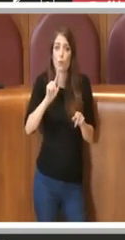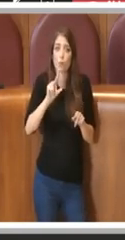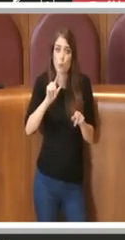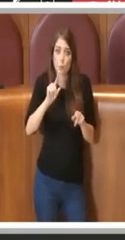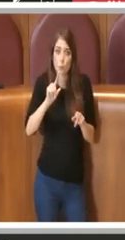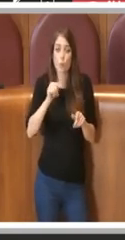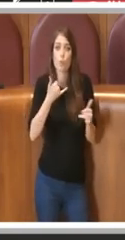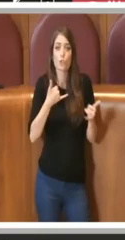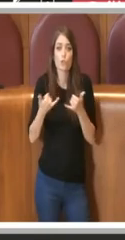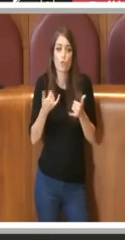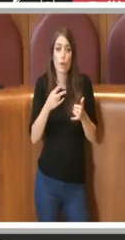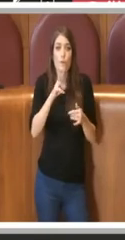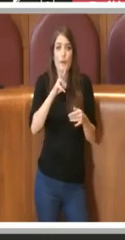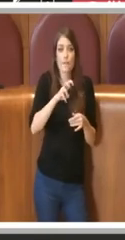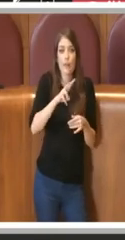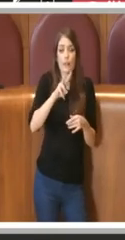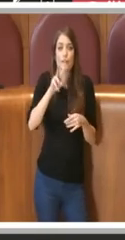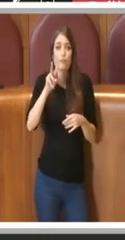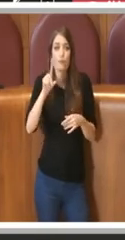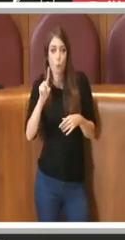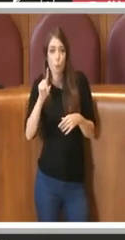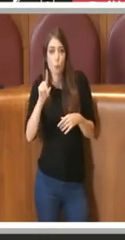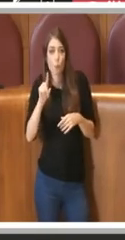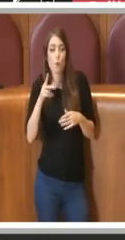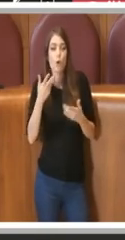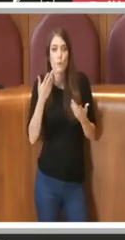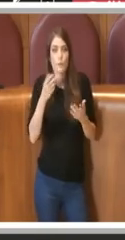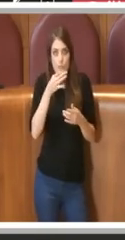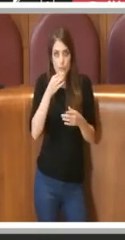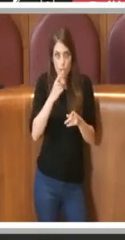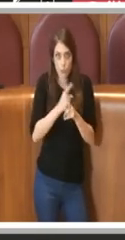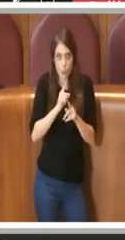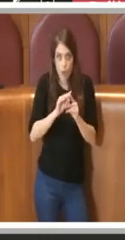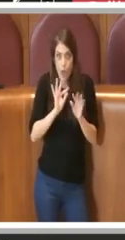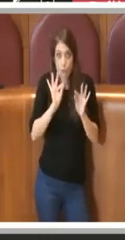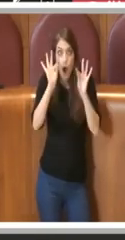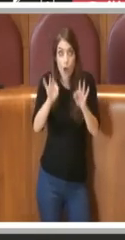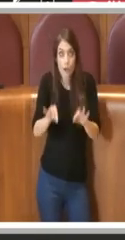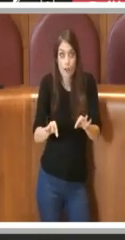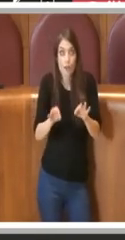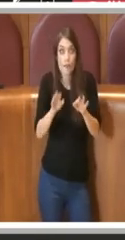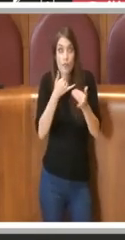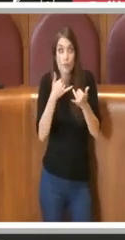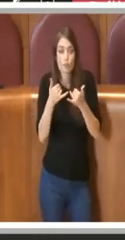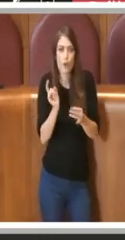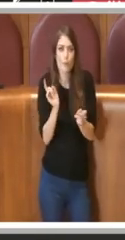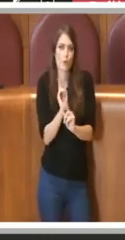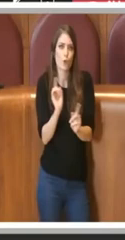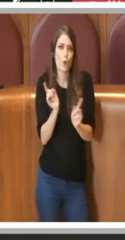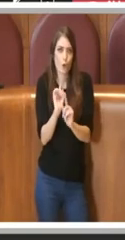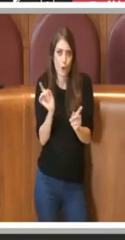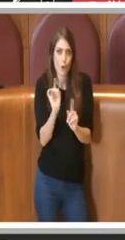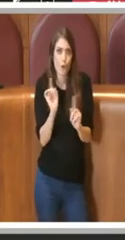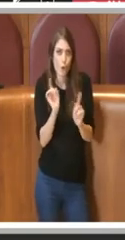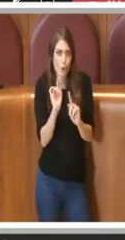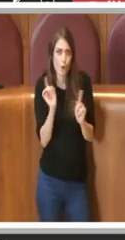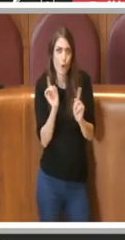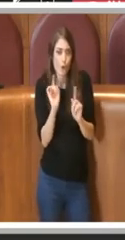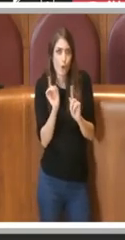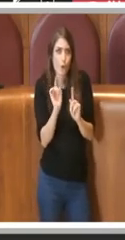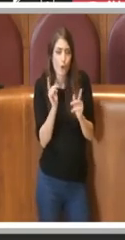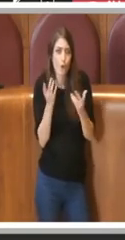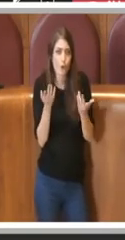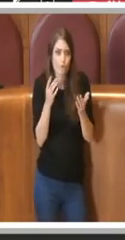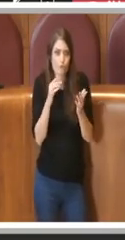2021, ma è chiaro che non dobbiamo arrivare così lunghi, dobbiamo fare, insomma, tutto in tempo. Non